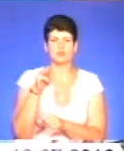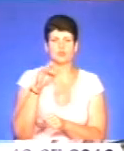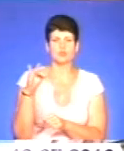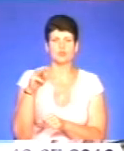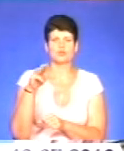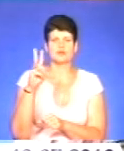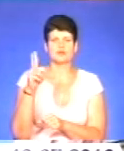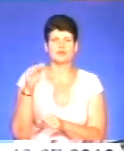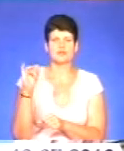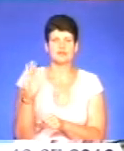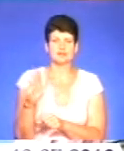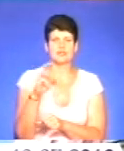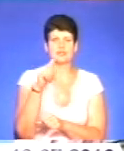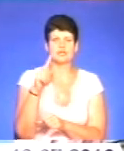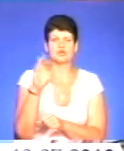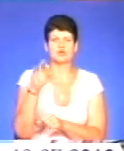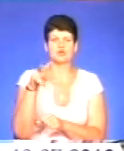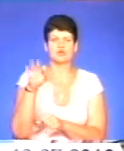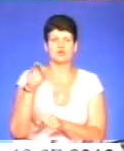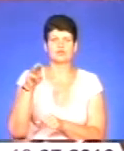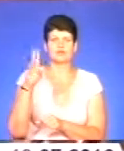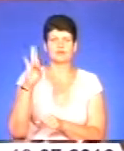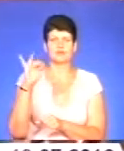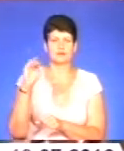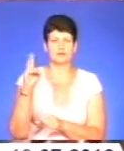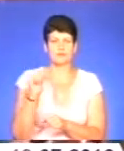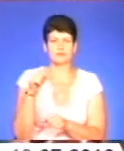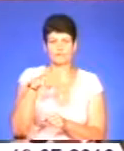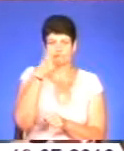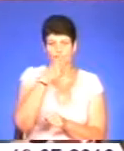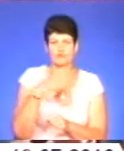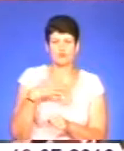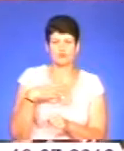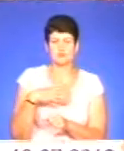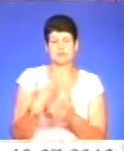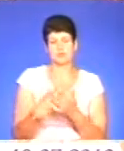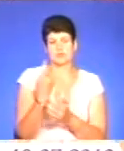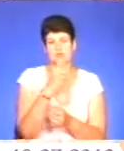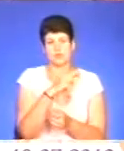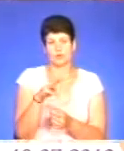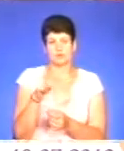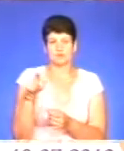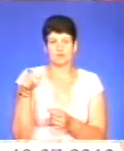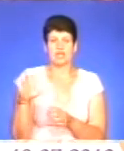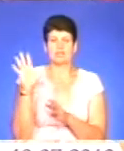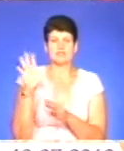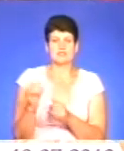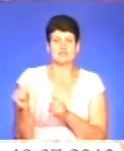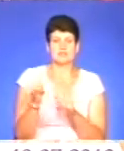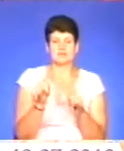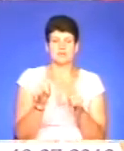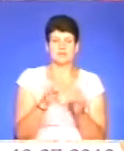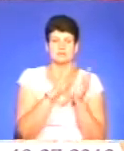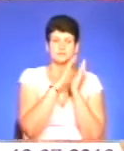Супроводжуватимуть паломників, поліція та лікарі. Оскільки цьогоріч очікують близько мільйона прощан і усіх забезпечити місцем ночівлі